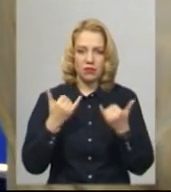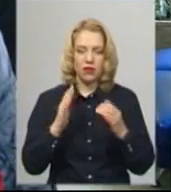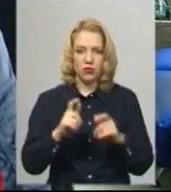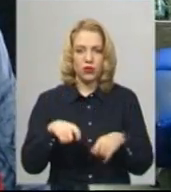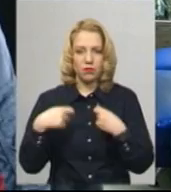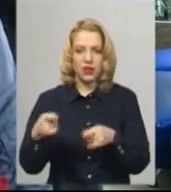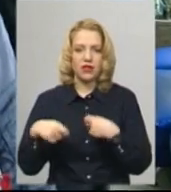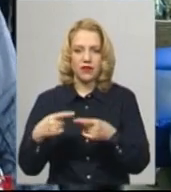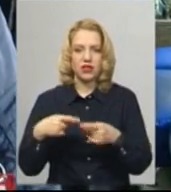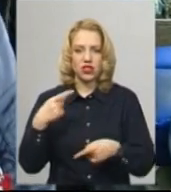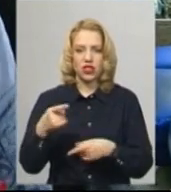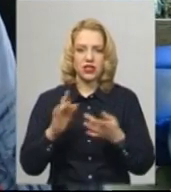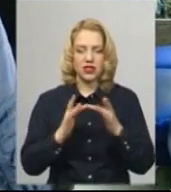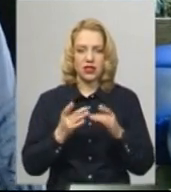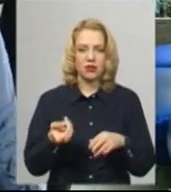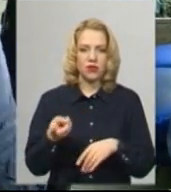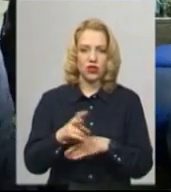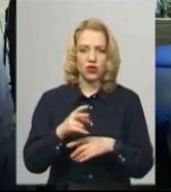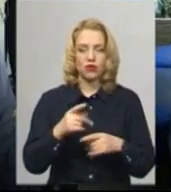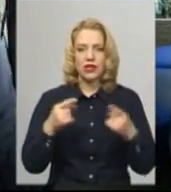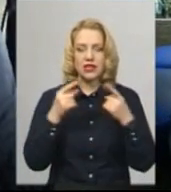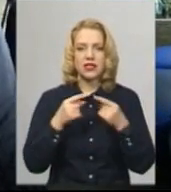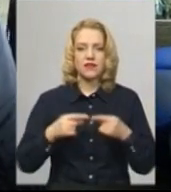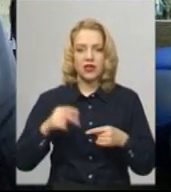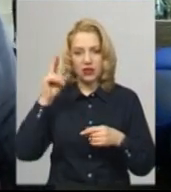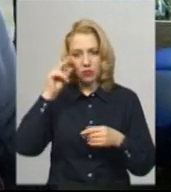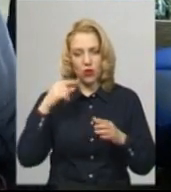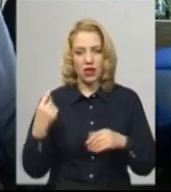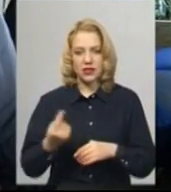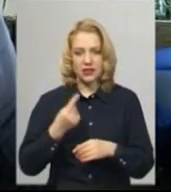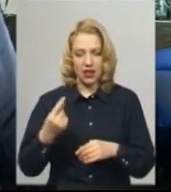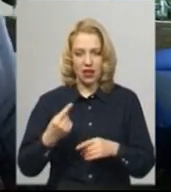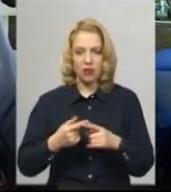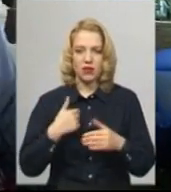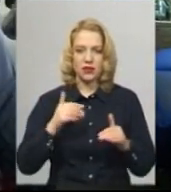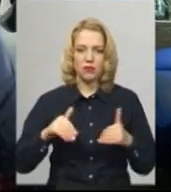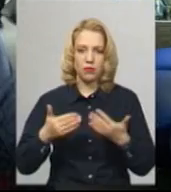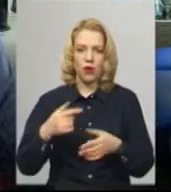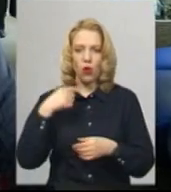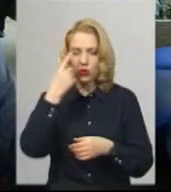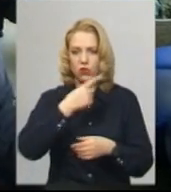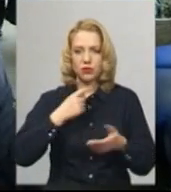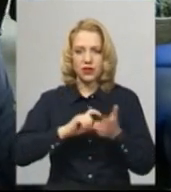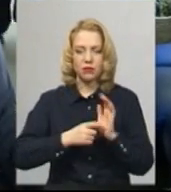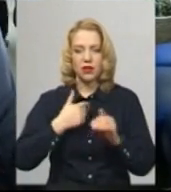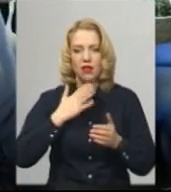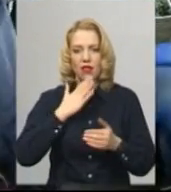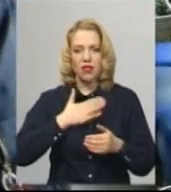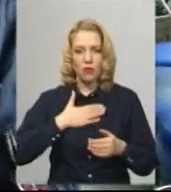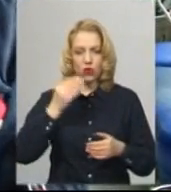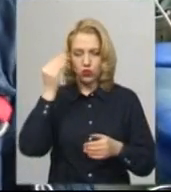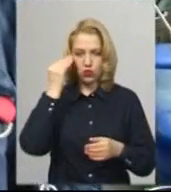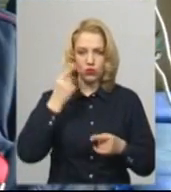інтернет. Прийшов звіритися з показниками, але мені запропонували особистий кабінет. І, на мою думку, це